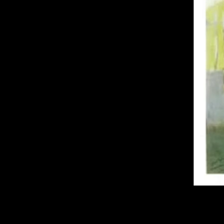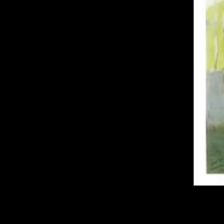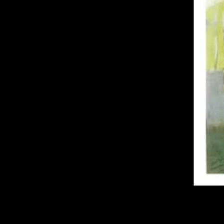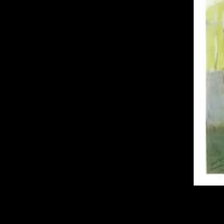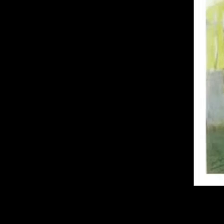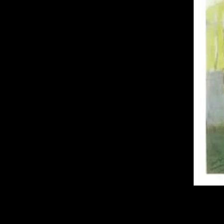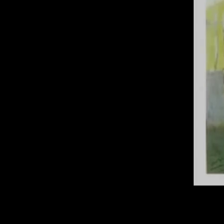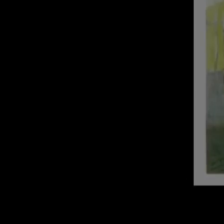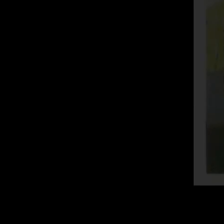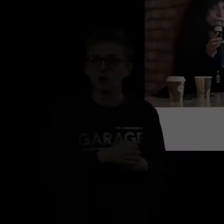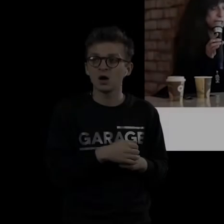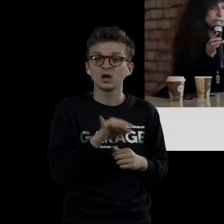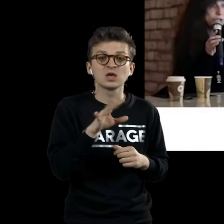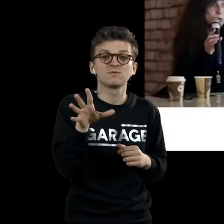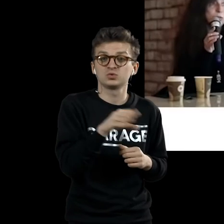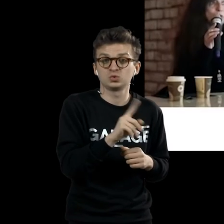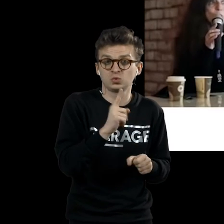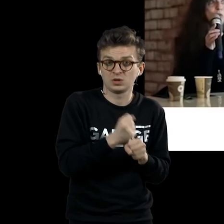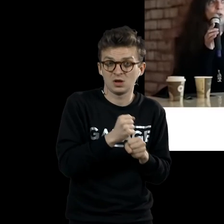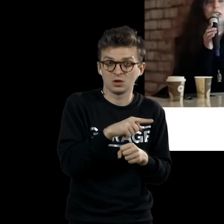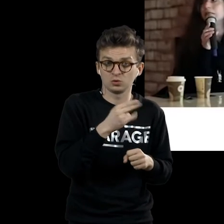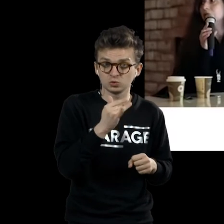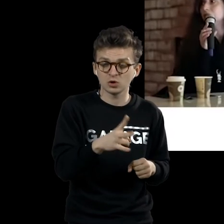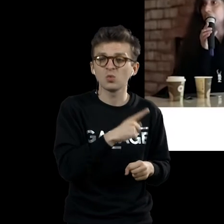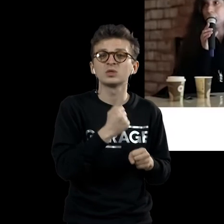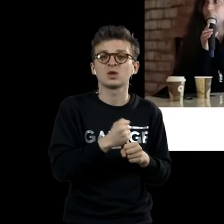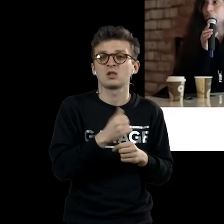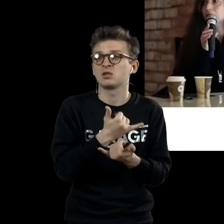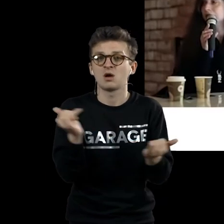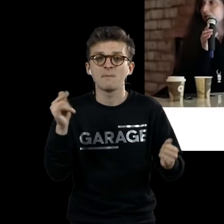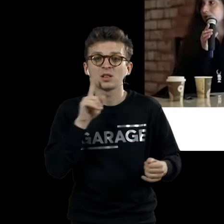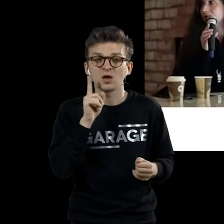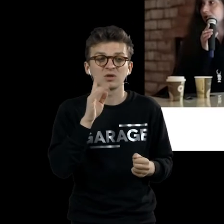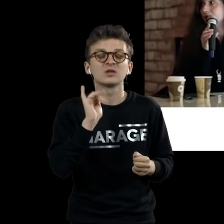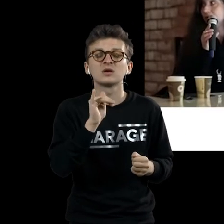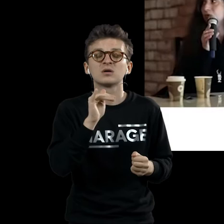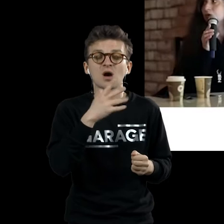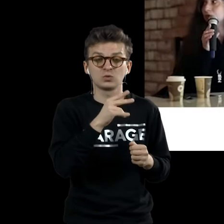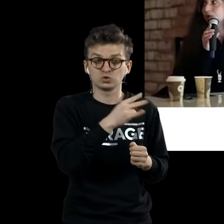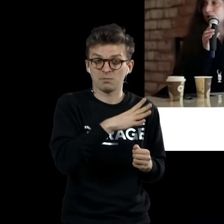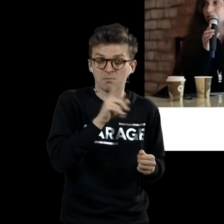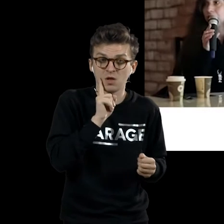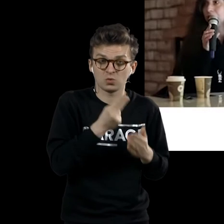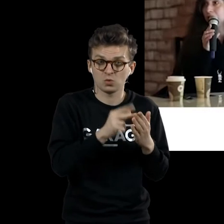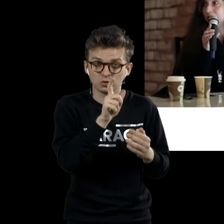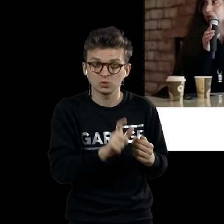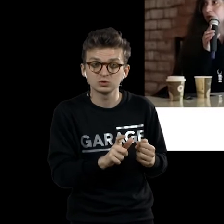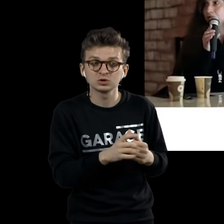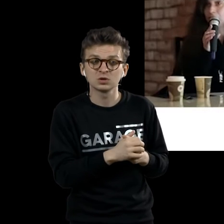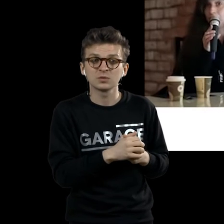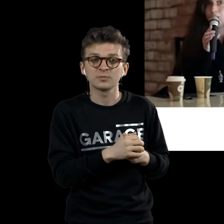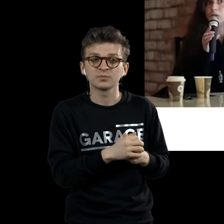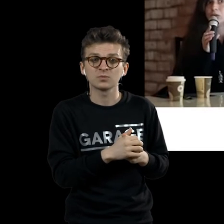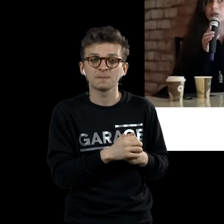округлая. И что при всем том, что делает он, все, что он делал, он делал для молодого художника своего времени, он